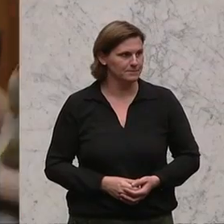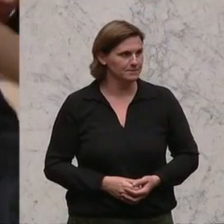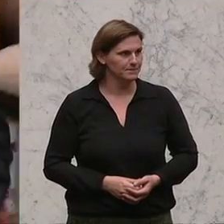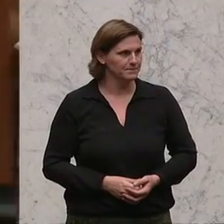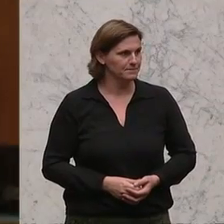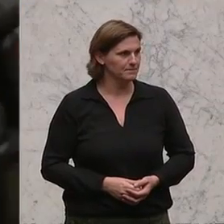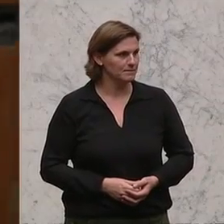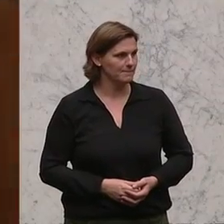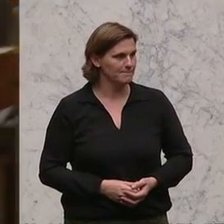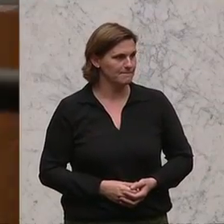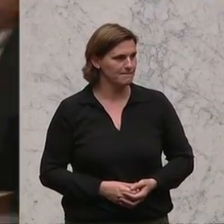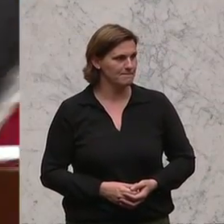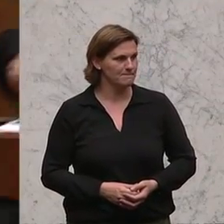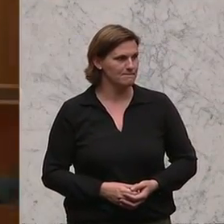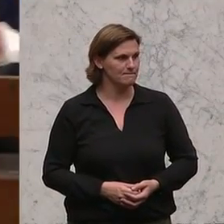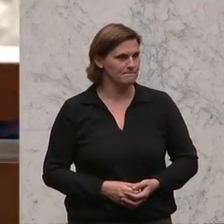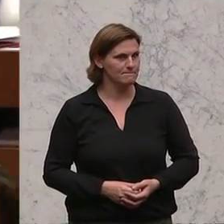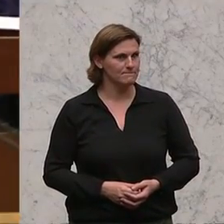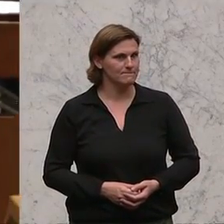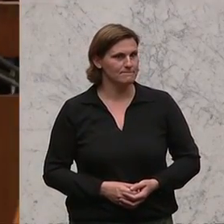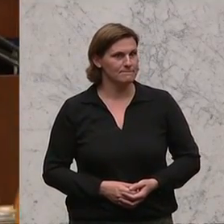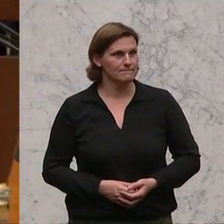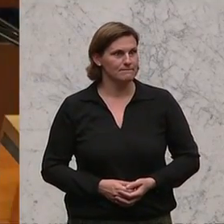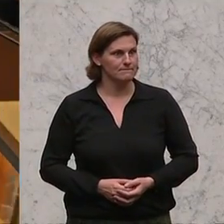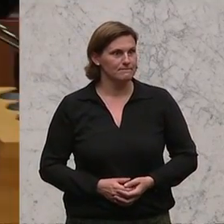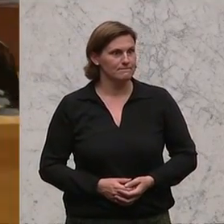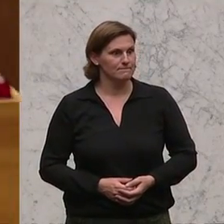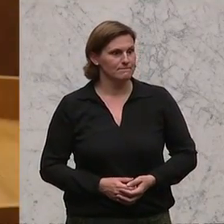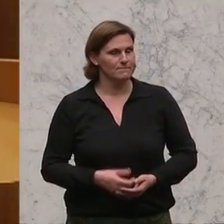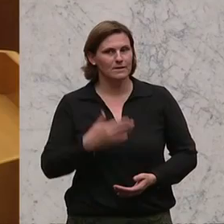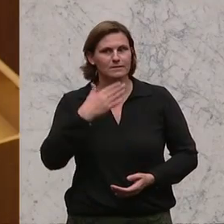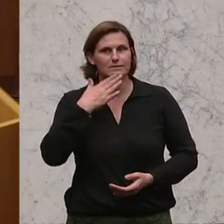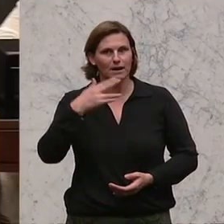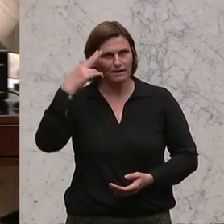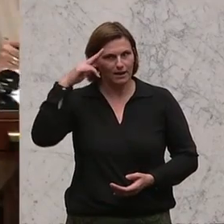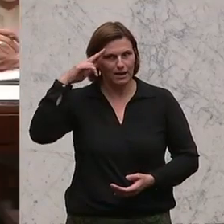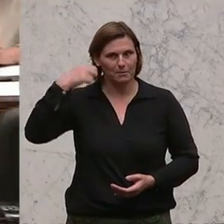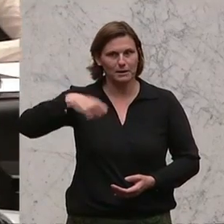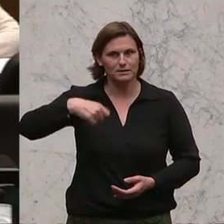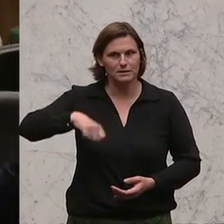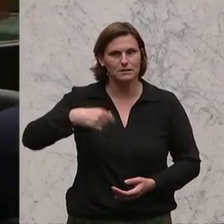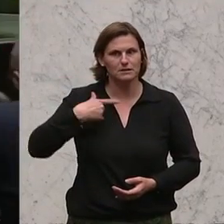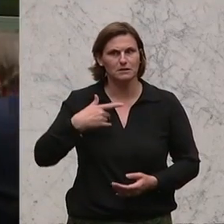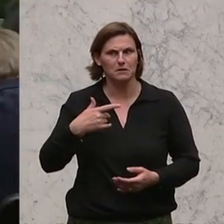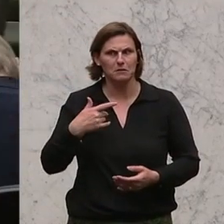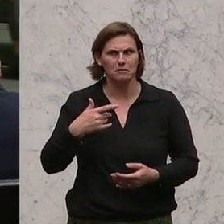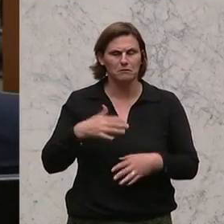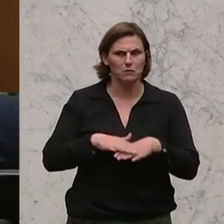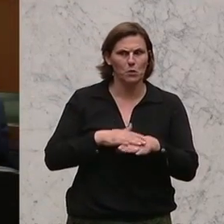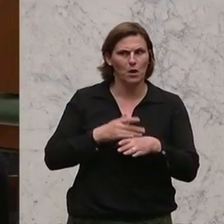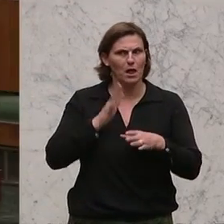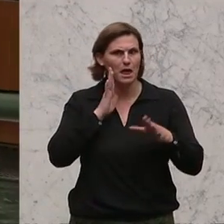Und als vorerst letzter Redner in dieser Debatte rund um die Neuwahl der Rechnungshof-Präsidentin am Wort, Kajan Krainer,